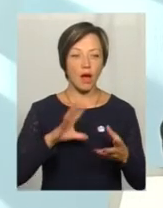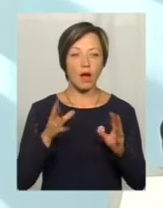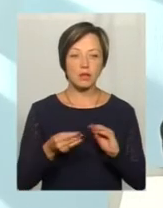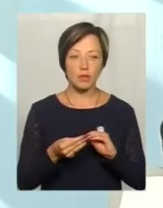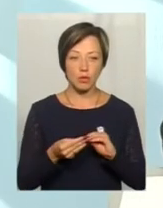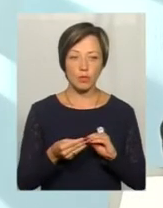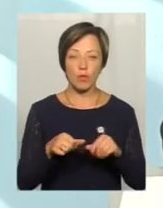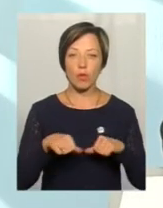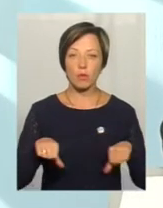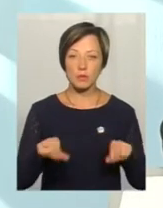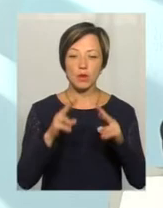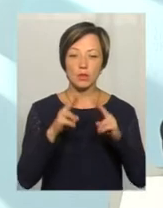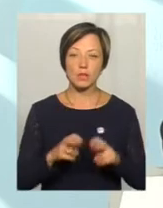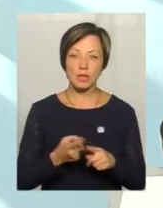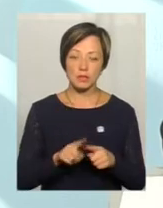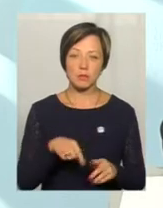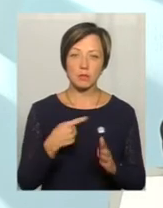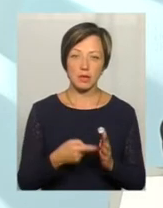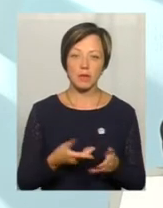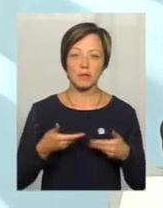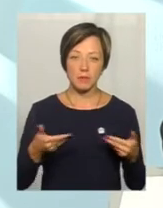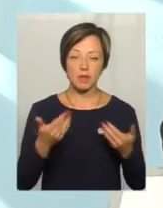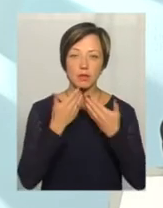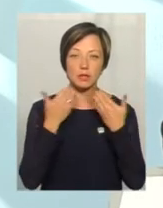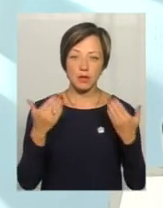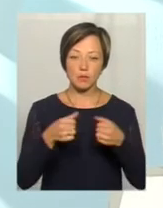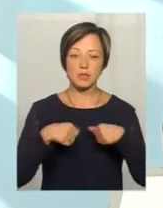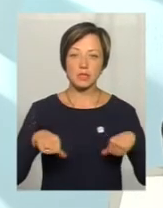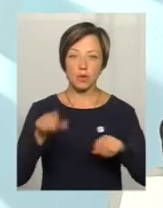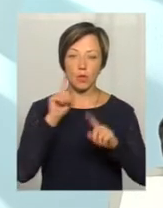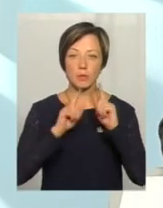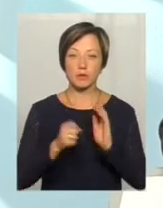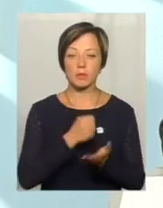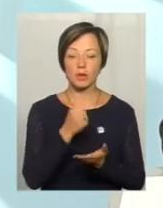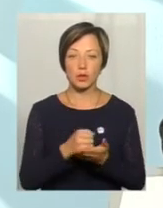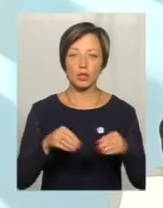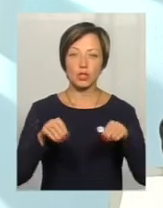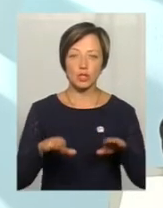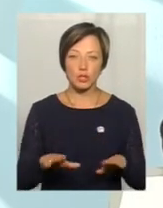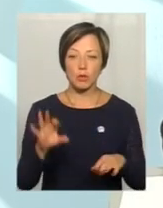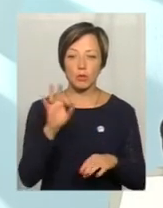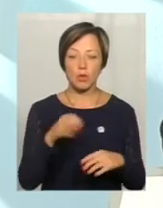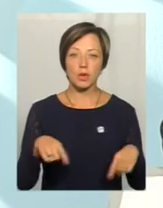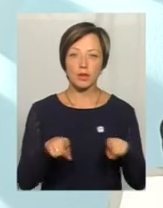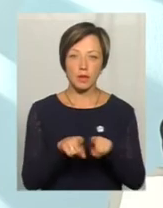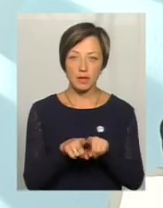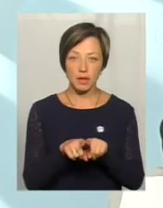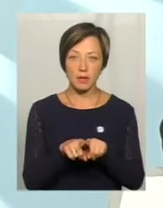комісія розгляне ці питання, і ми навіть на останньому засіданні комісії прийняли рішення, про такі